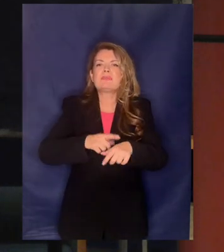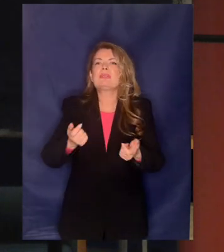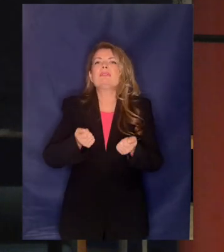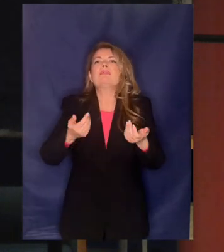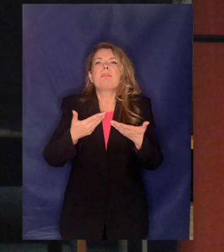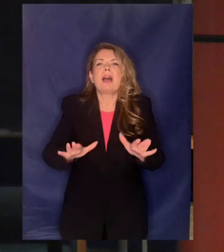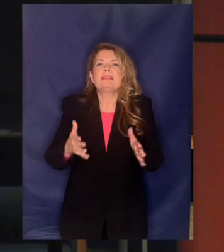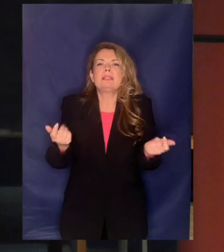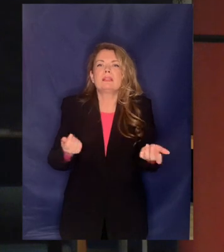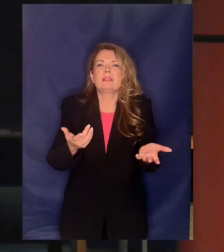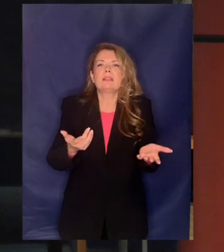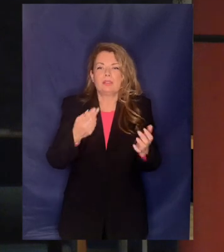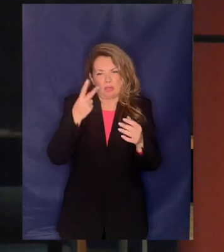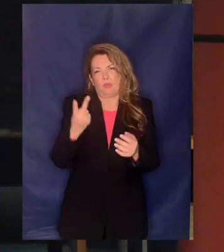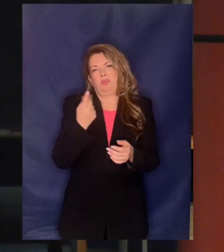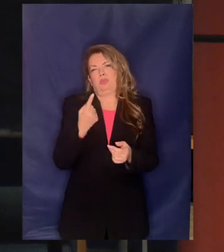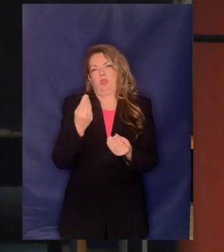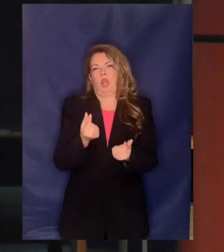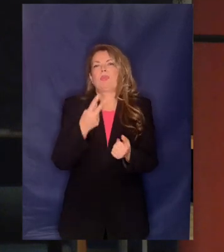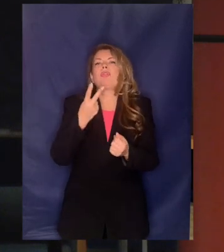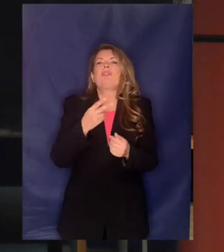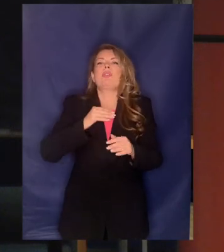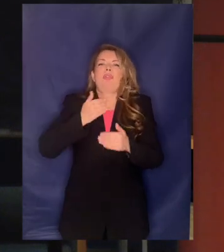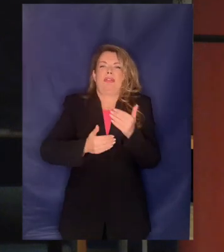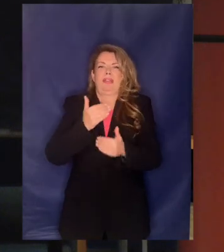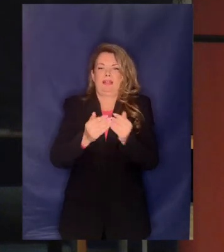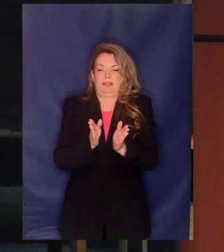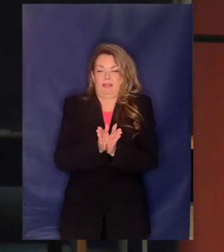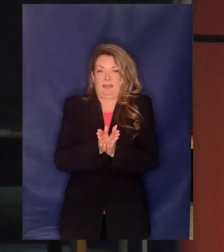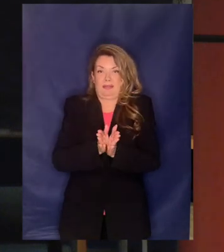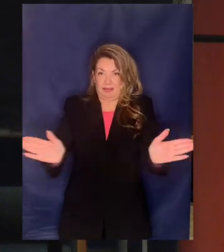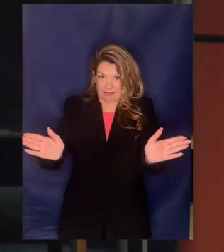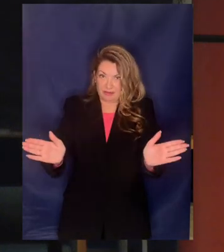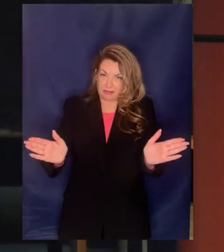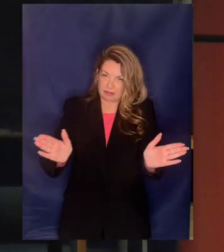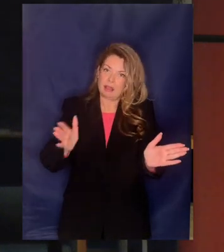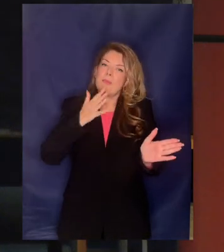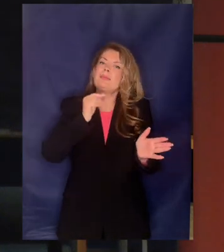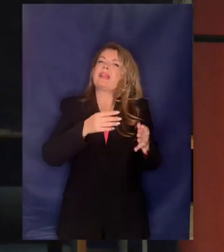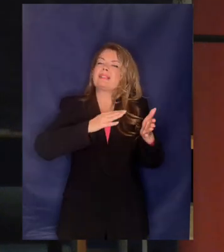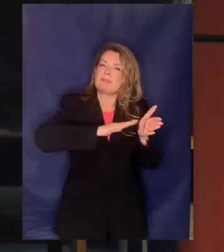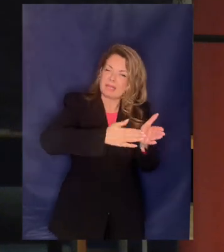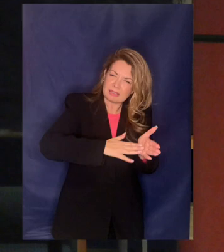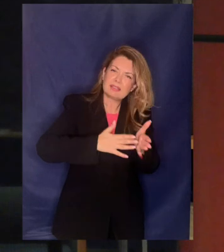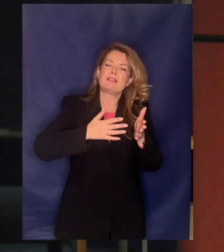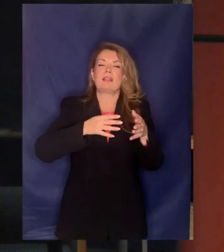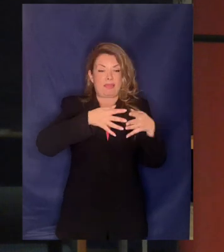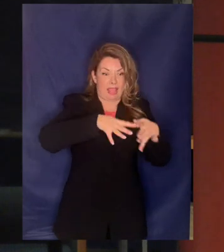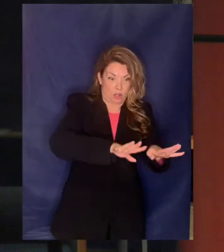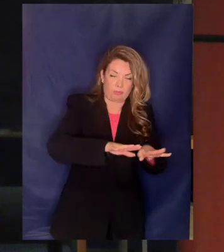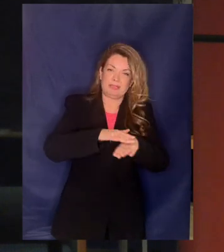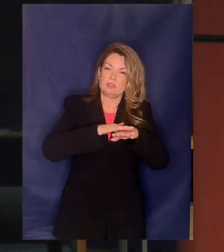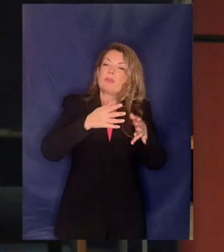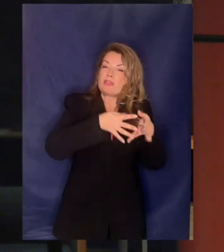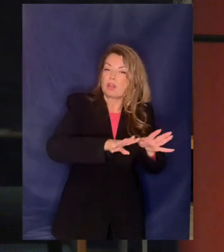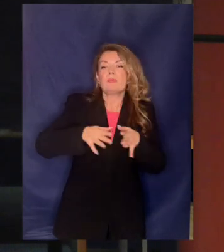ρυθμιστική αρχή και διαχωρίζουμε το δίκτυο τη διανομή και την υπηρεσία πάρα πολύ βασικό